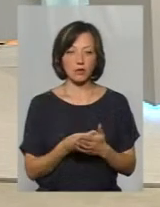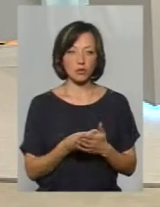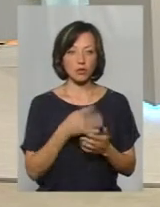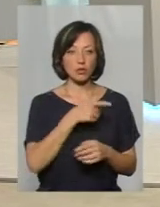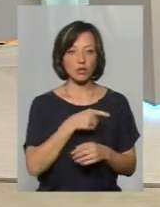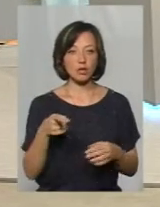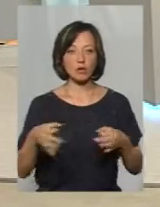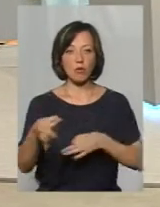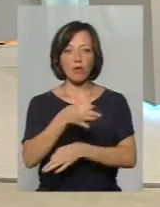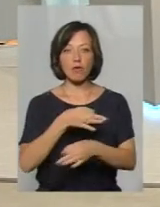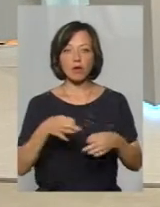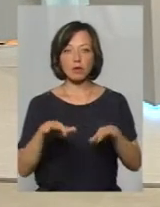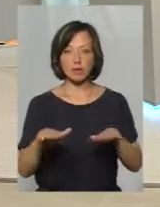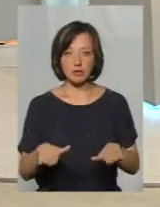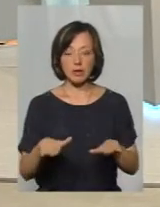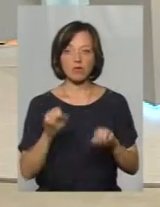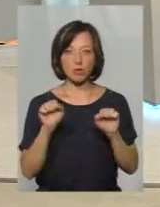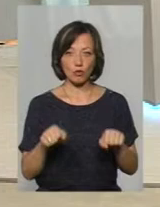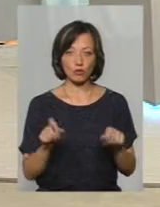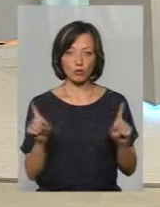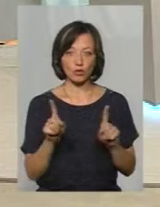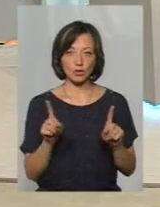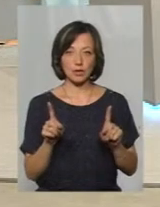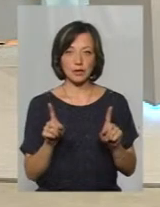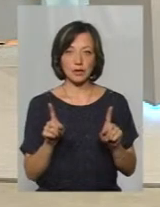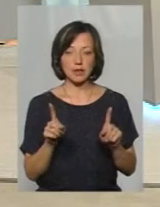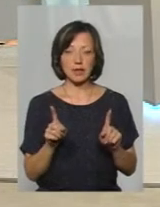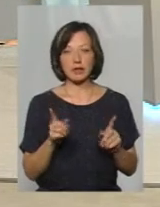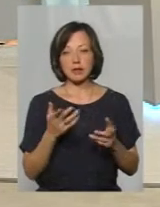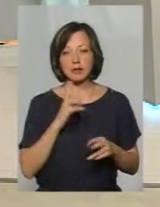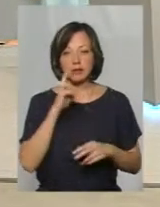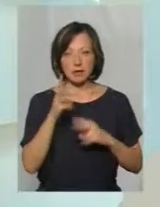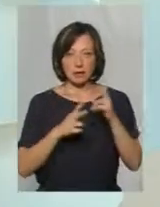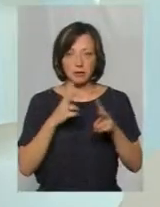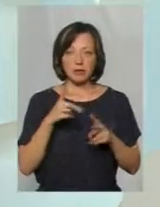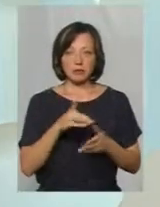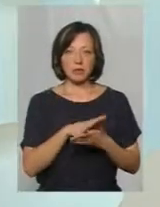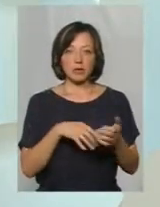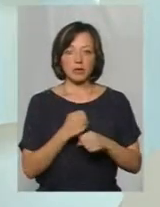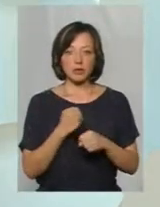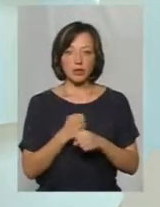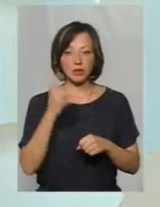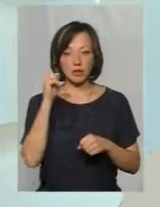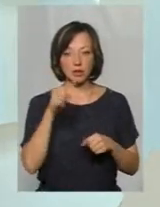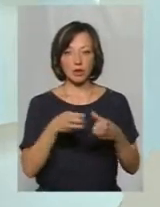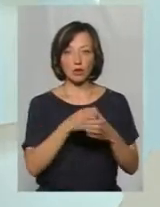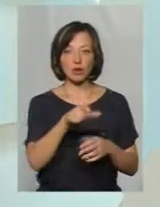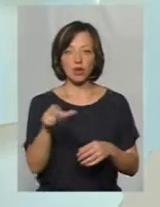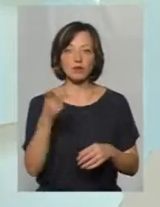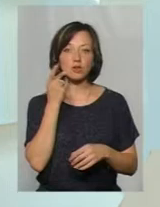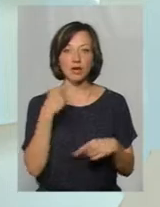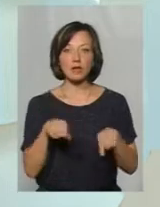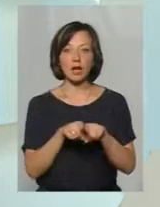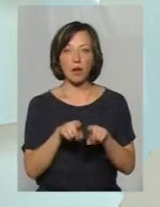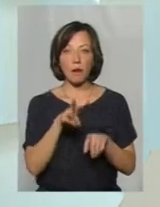під час обговорення саме на місцях, тоді там вони можуть щось, ну, зауважити, тому що вони там давно працюють, вони знають кон'юктуру, але зазвичай